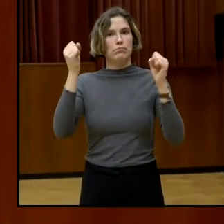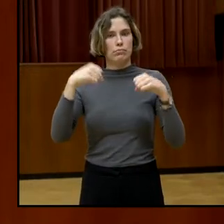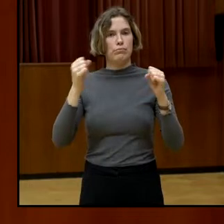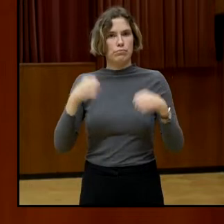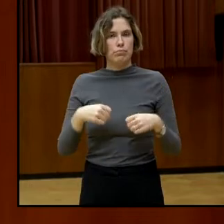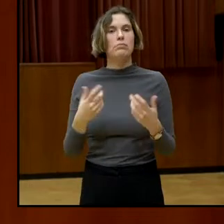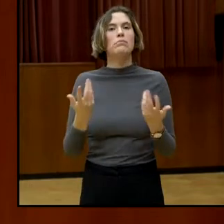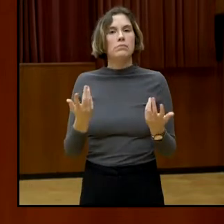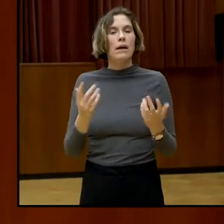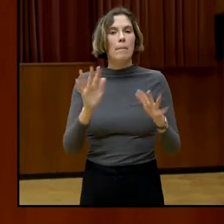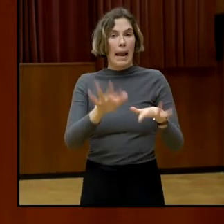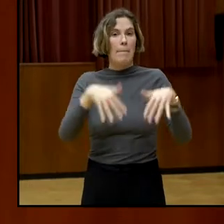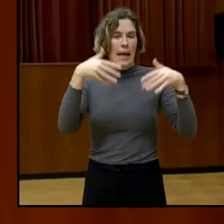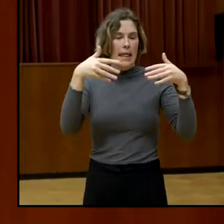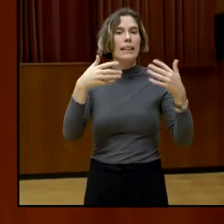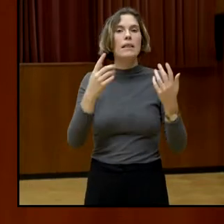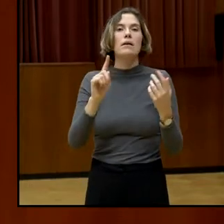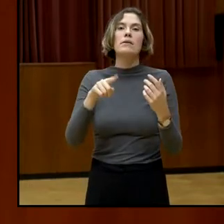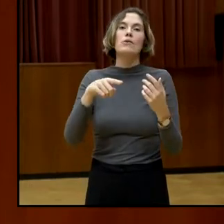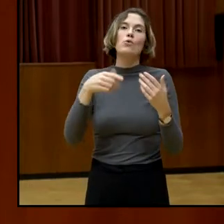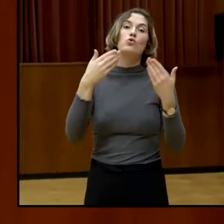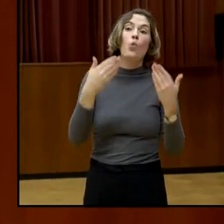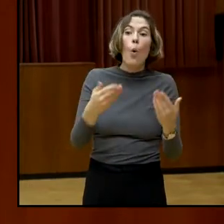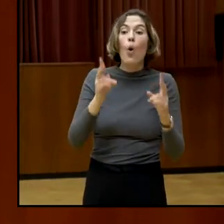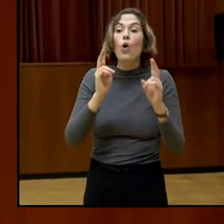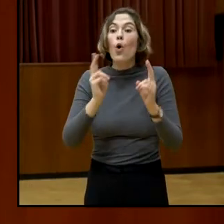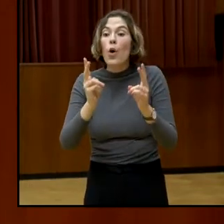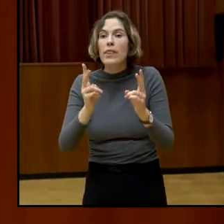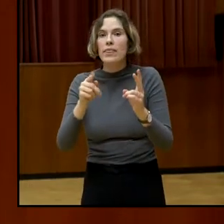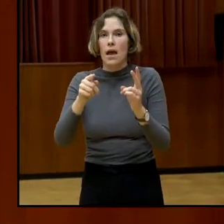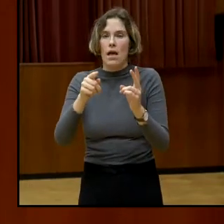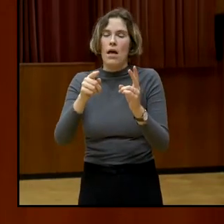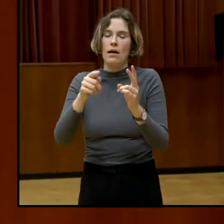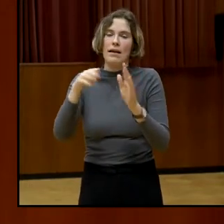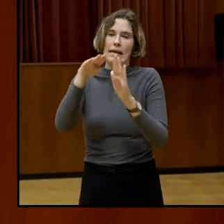so könnte man Hürden senken.